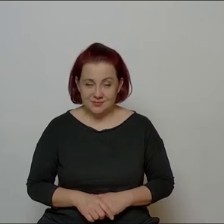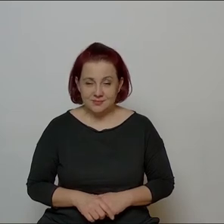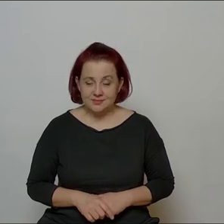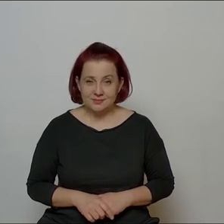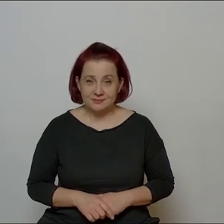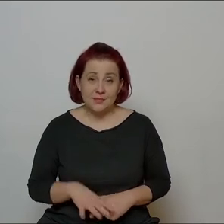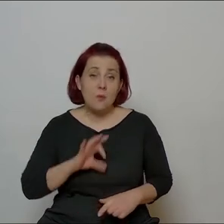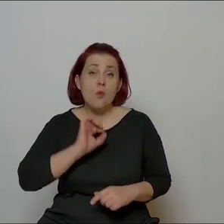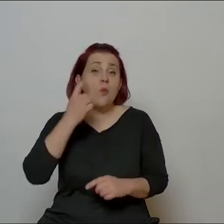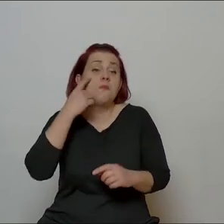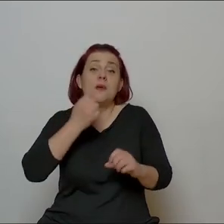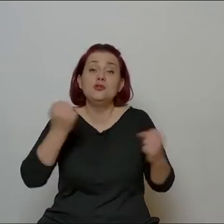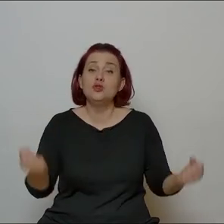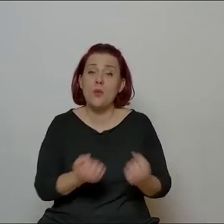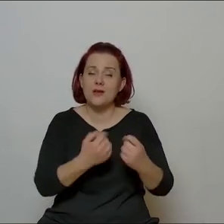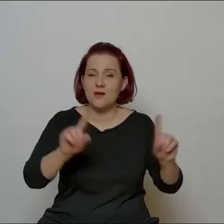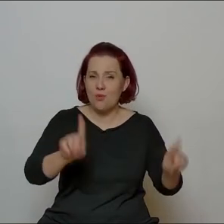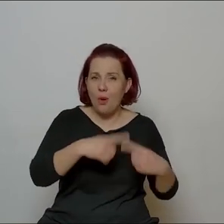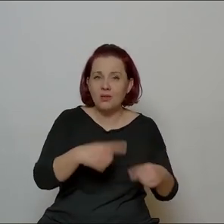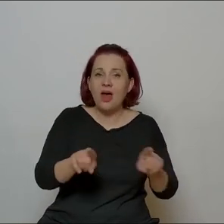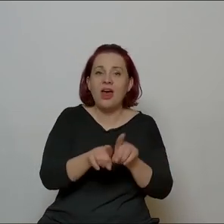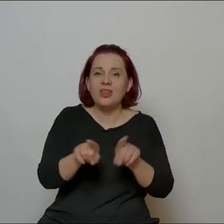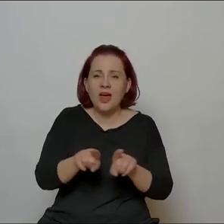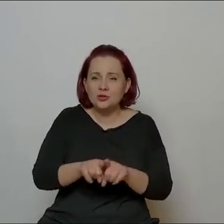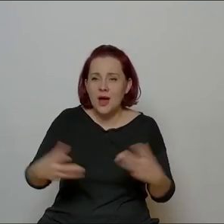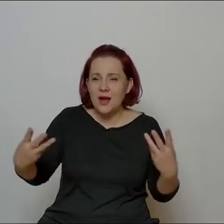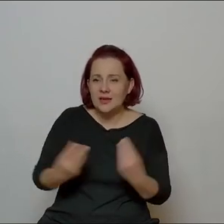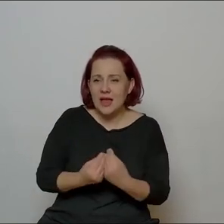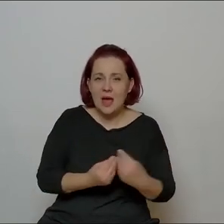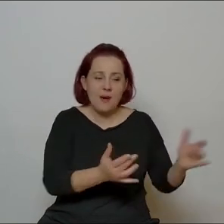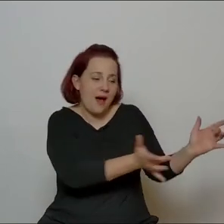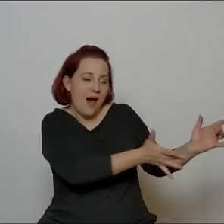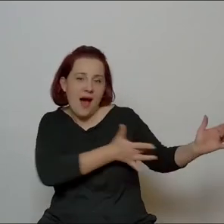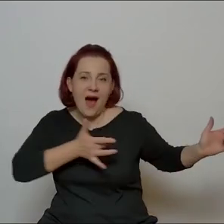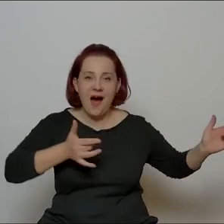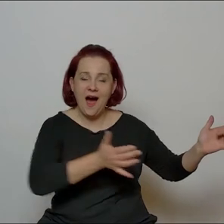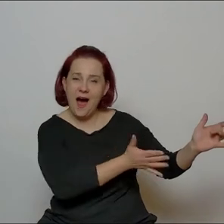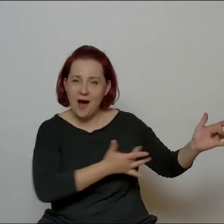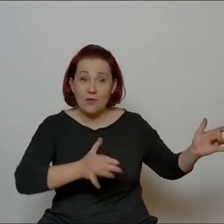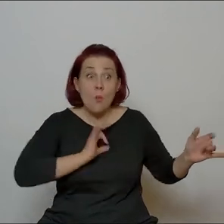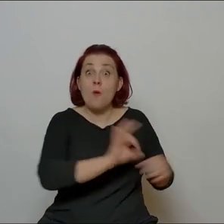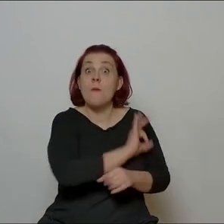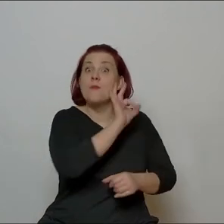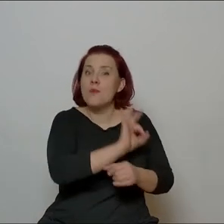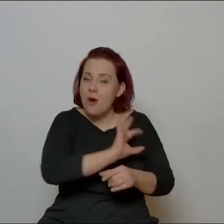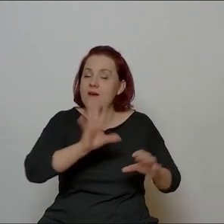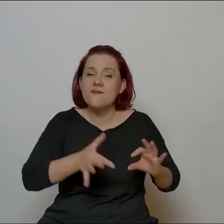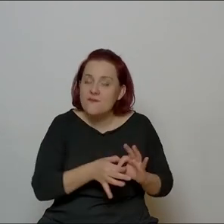działań koncertowych jest improwizowanie z harfistą. Mam taki, jeden z moich projektów to jest projekt